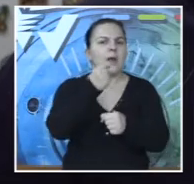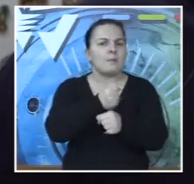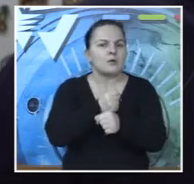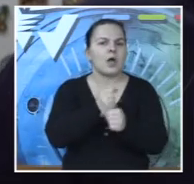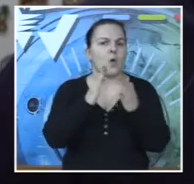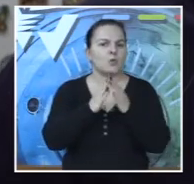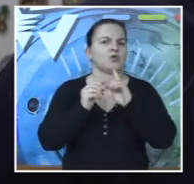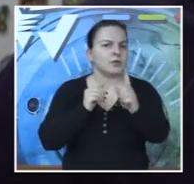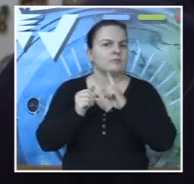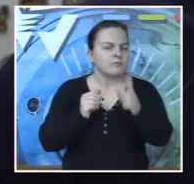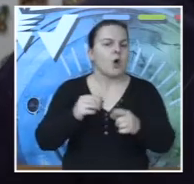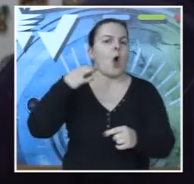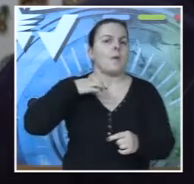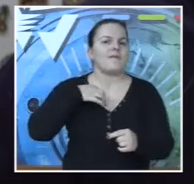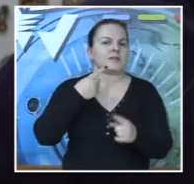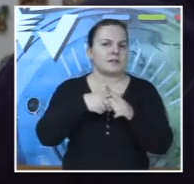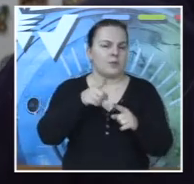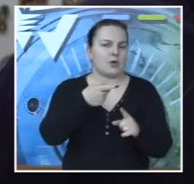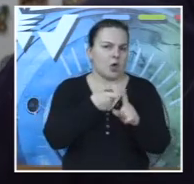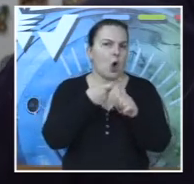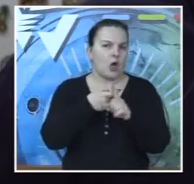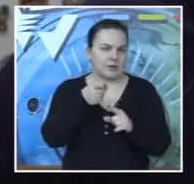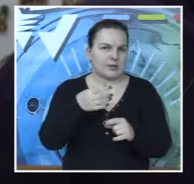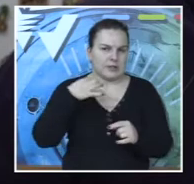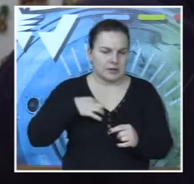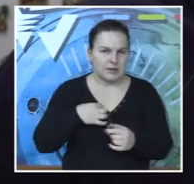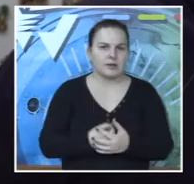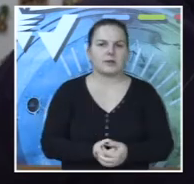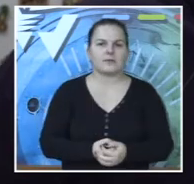Išao sam na posao, posla kući, obaveze oko Kosteje.